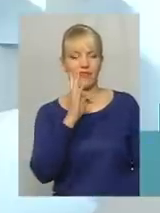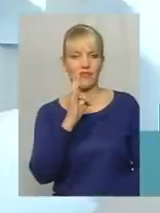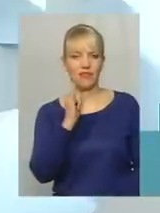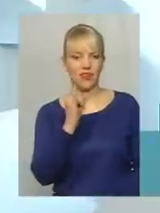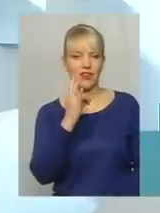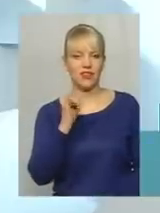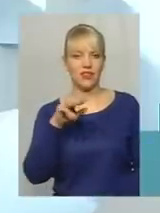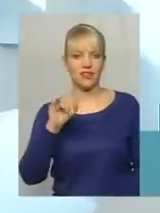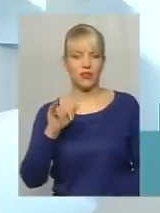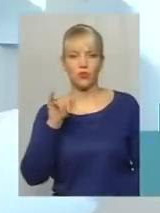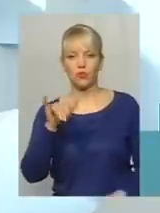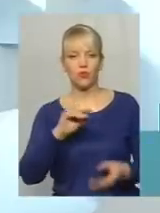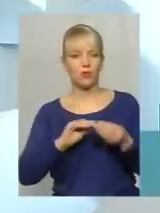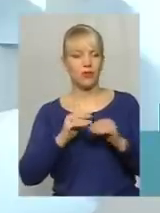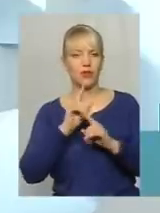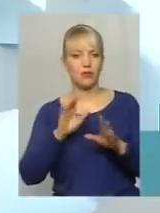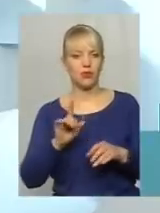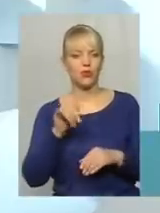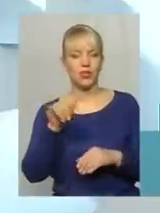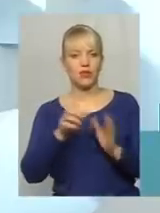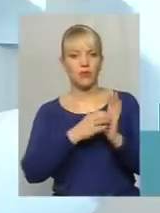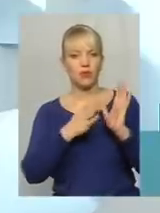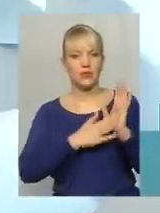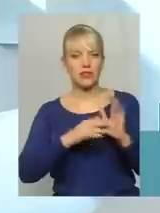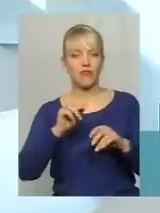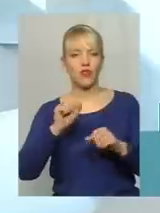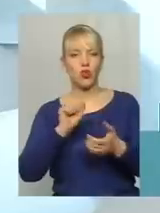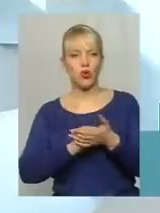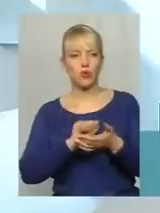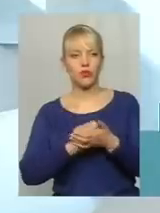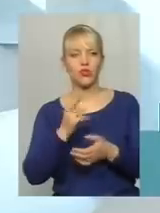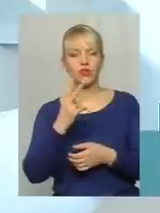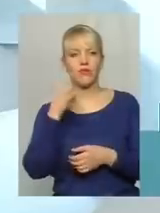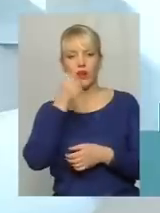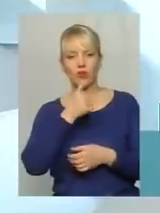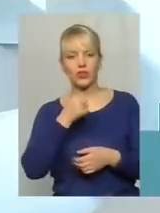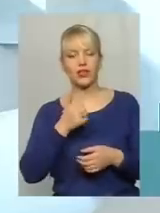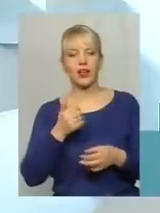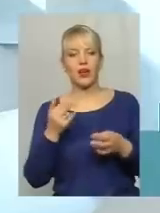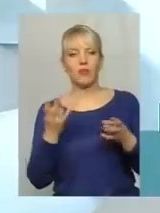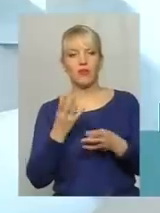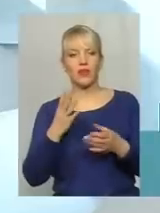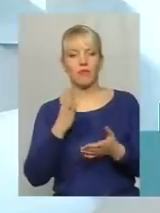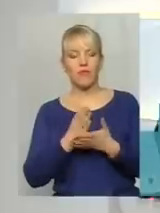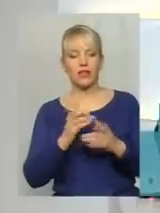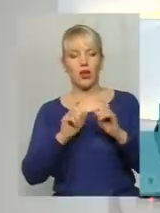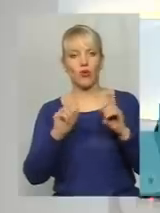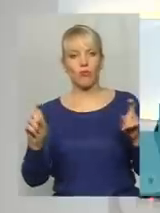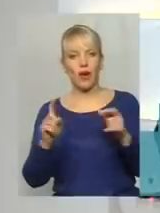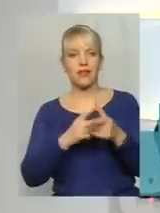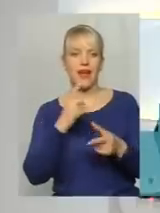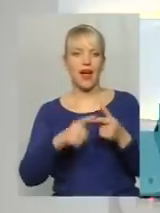тому що прописано в документації, що два роки має досвід мати компанія або